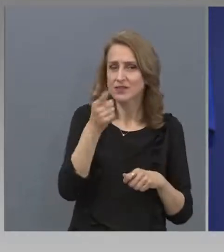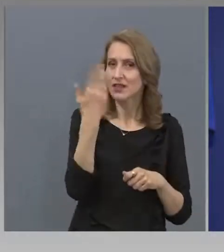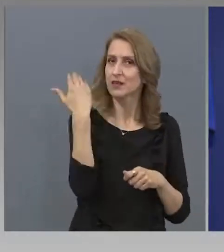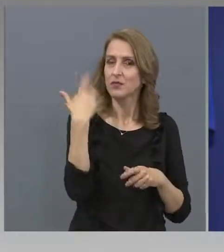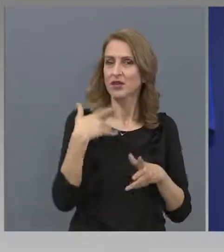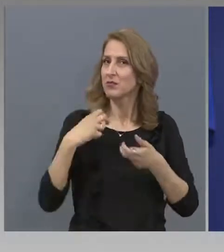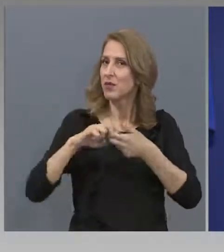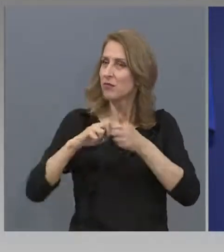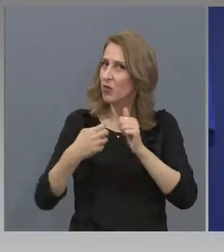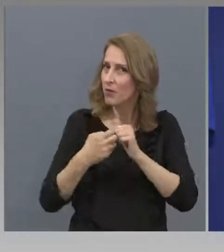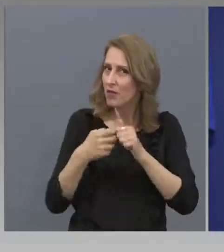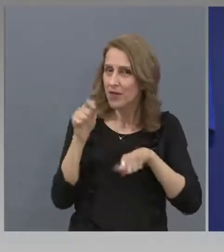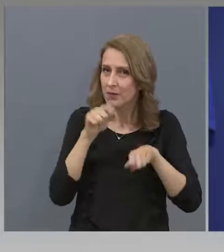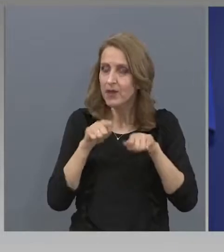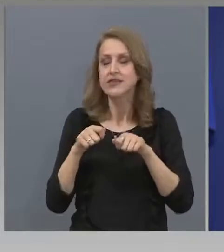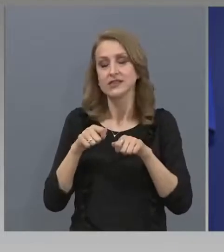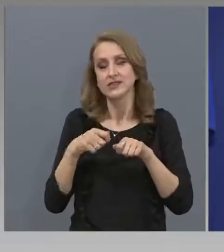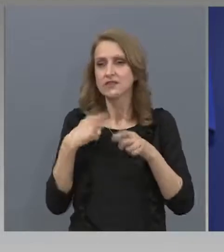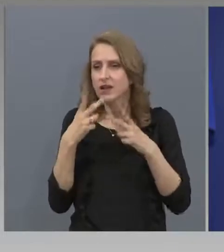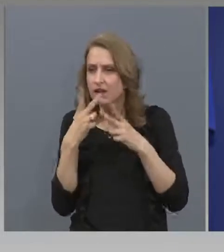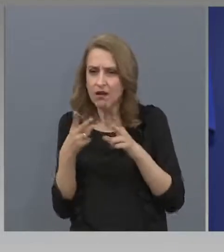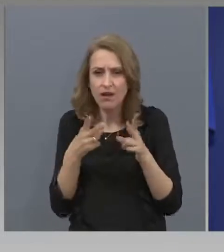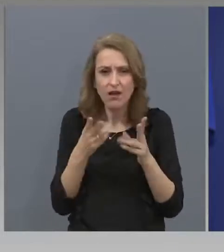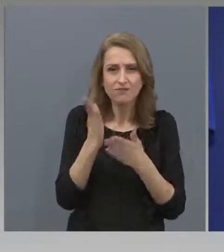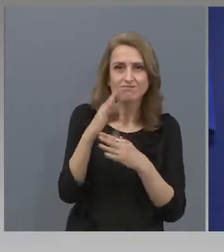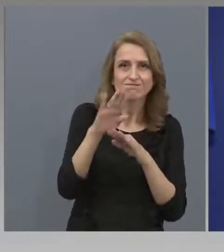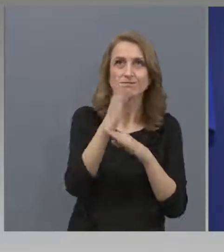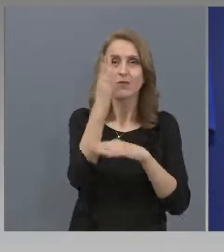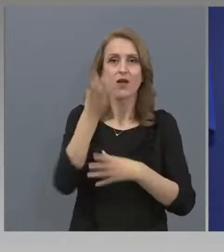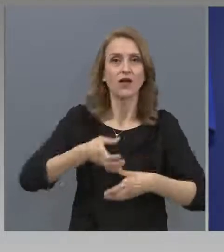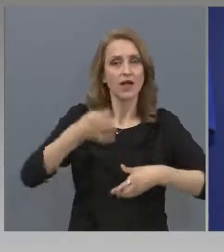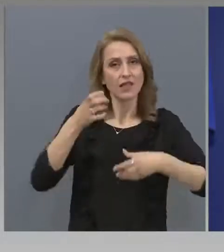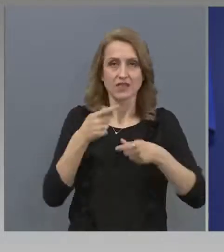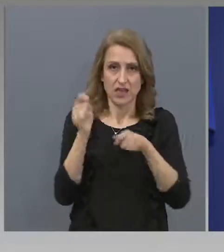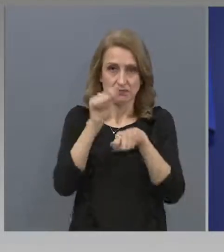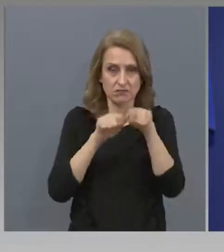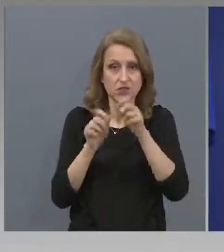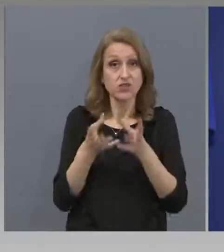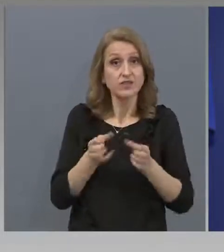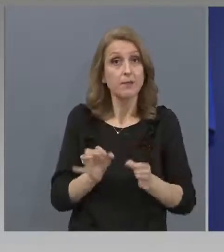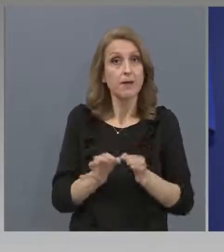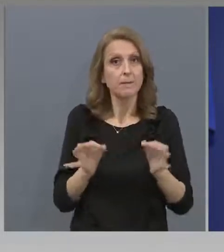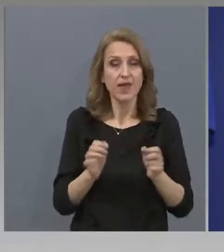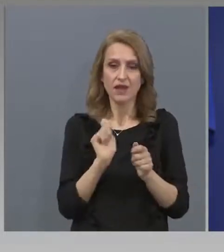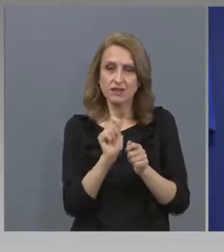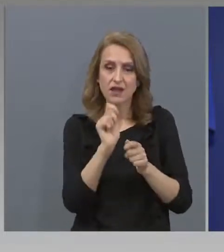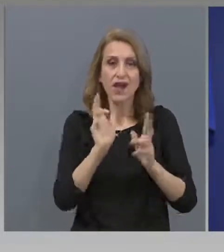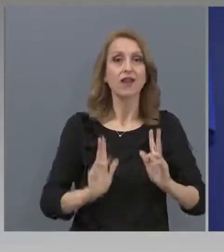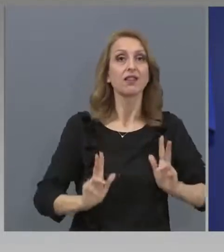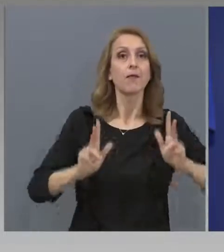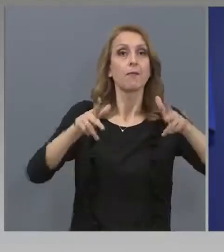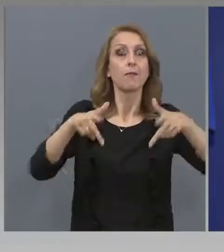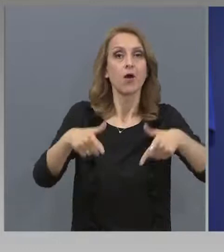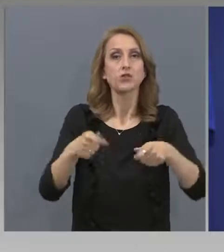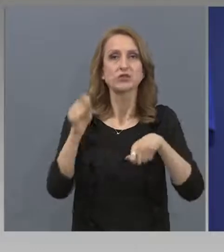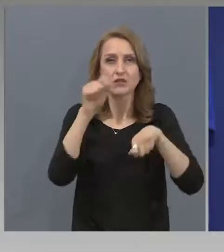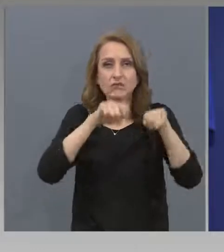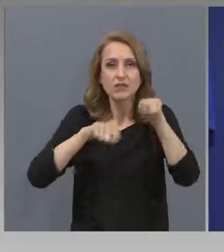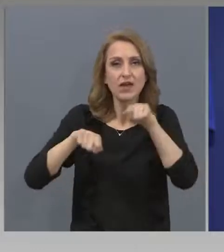бяха предприяти мерки за установяване тяхната годност и съответно мерки за оздравяването и ремонта им.